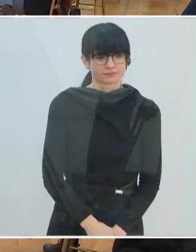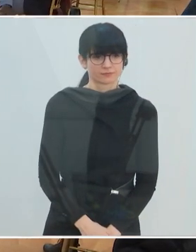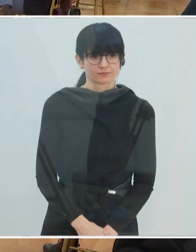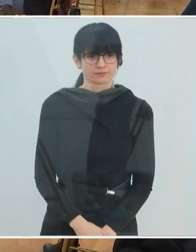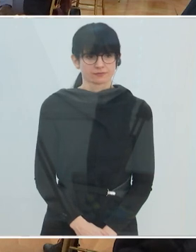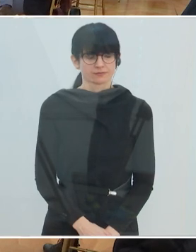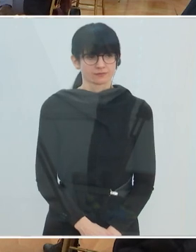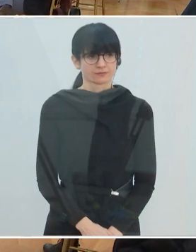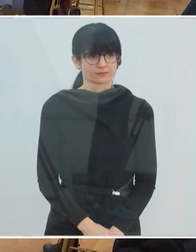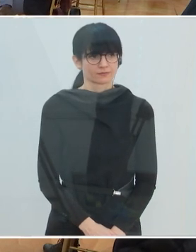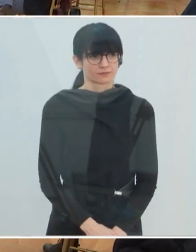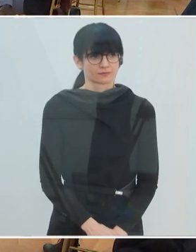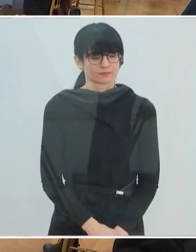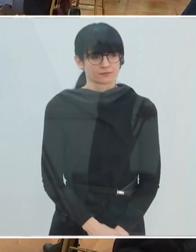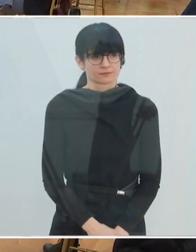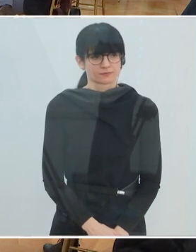Wer mag ich zuerst?